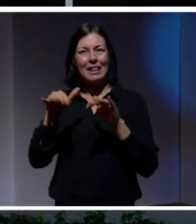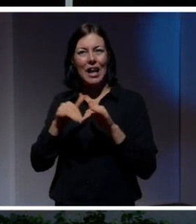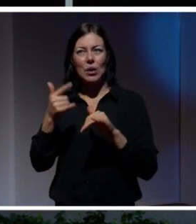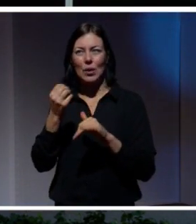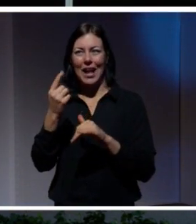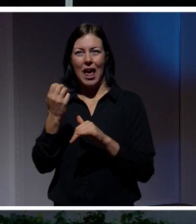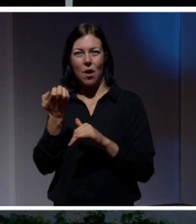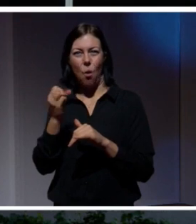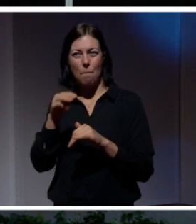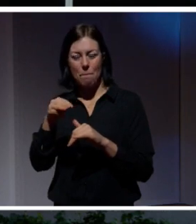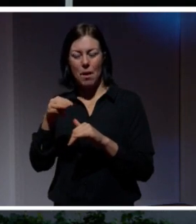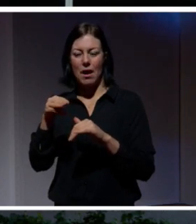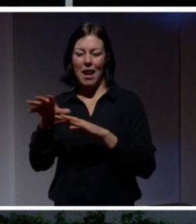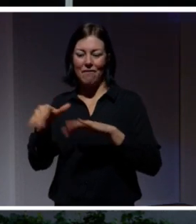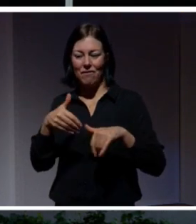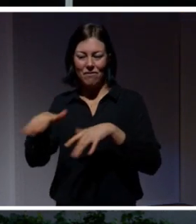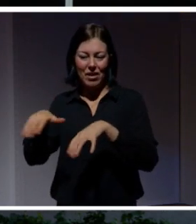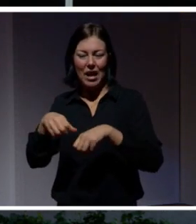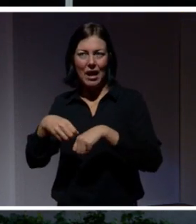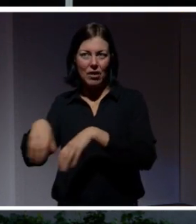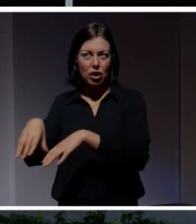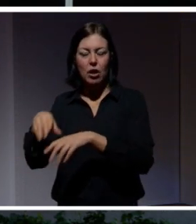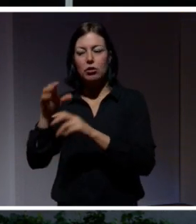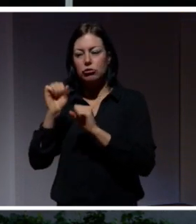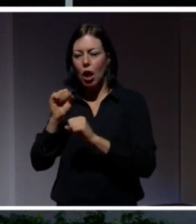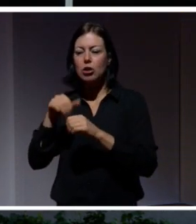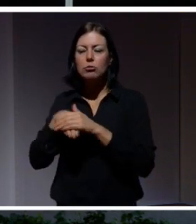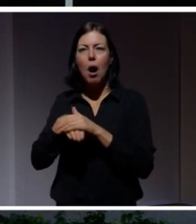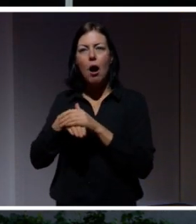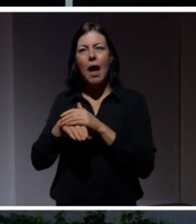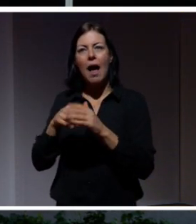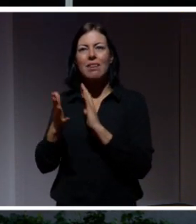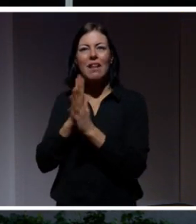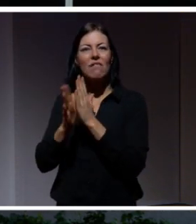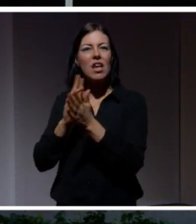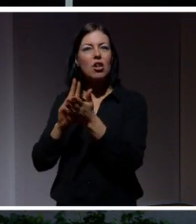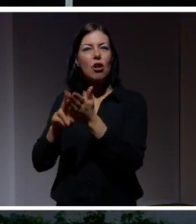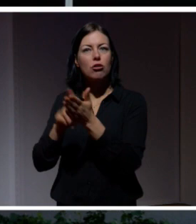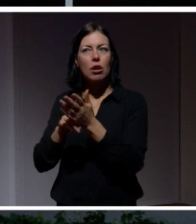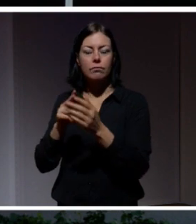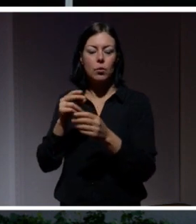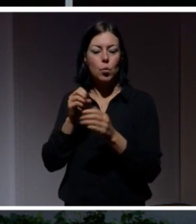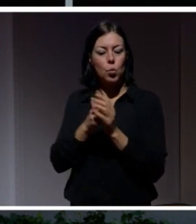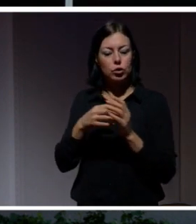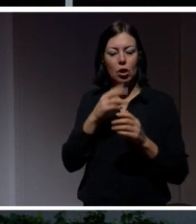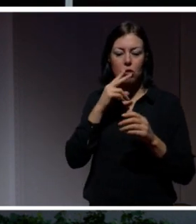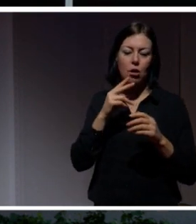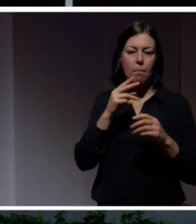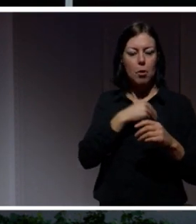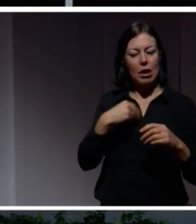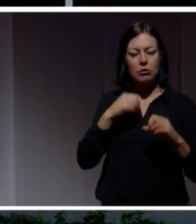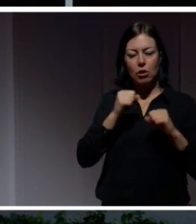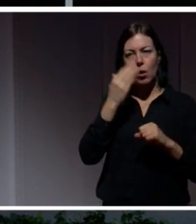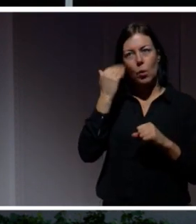tillhandahålla eller ska spara trafikdata för att rättsvårdande myndigheter ska kunna användas av den informationen.